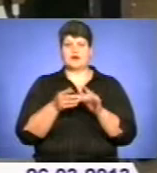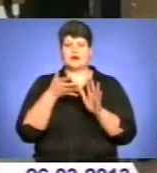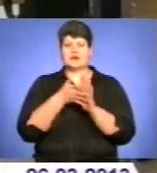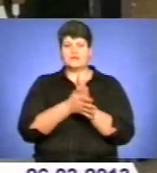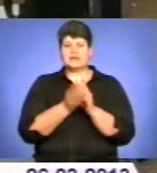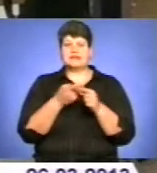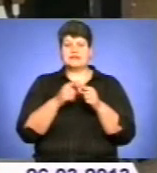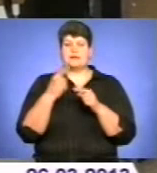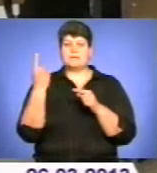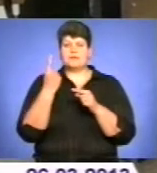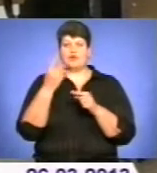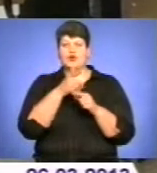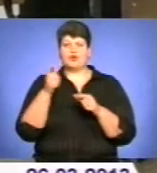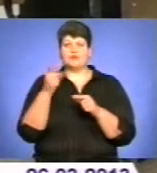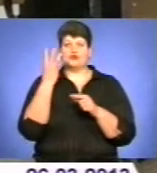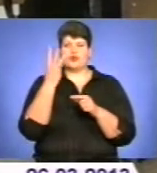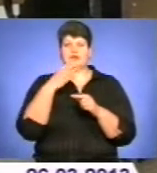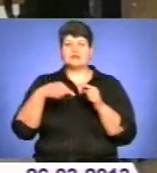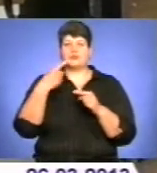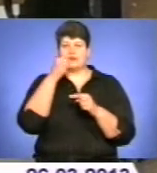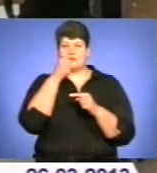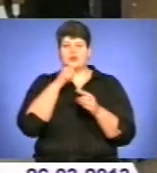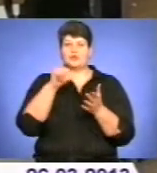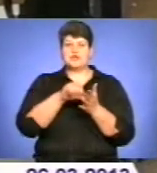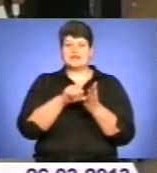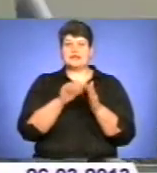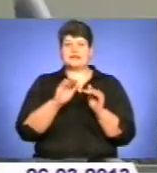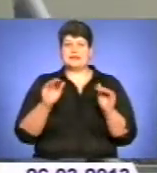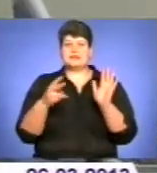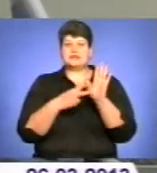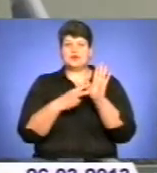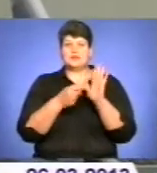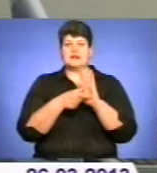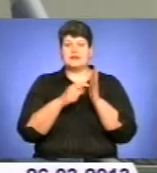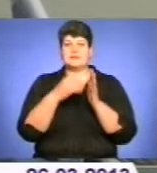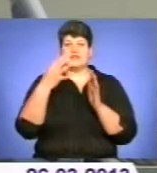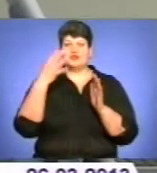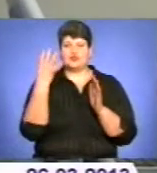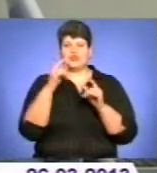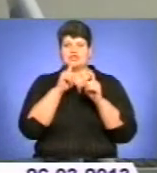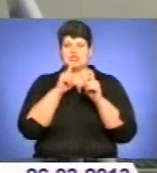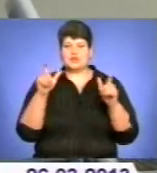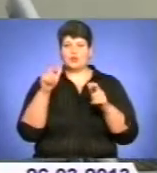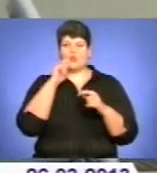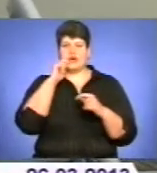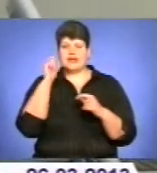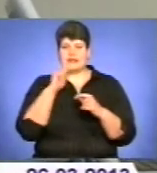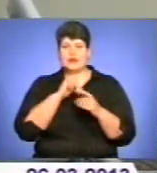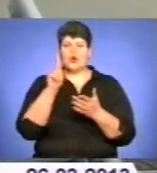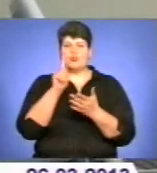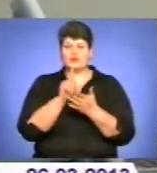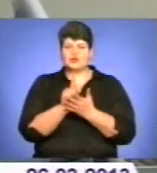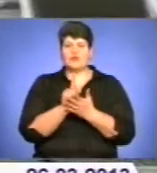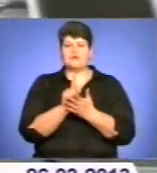триватиме протягом трьох наступних місяців. Учасники – учні сьомих класів 54 шкіл України. Однак обов'язковим критерієм відбору для